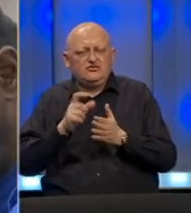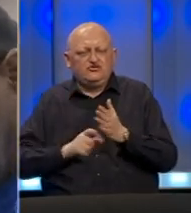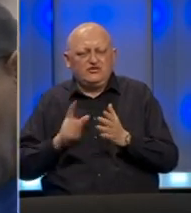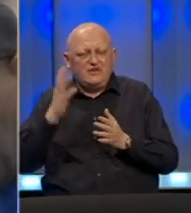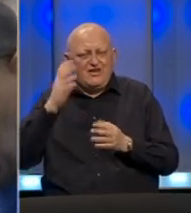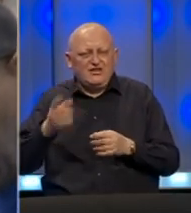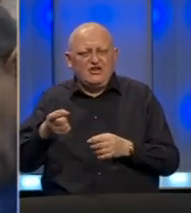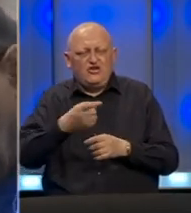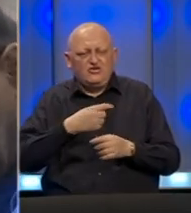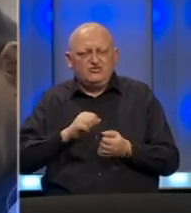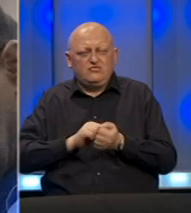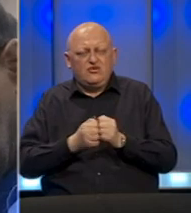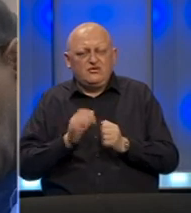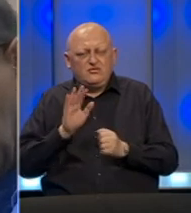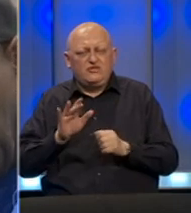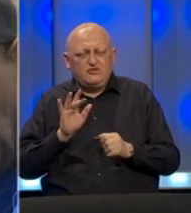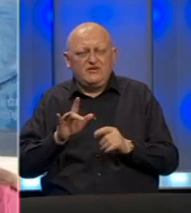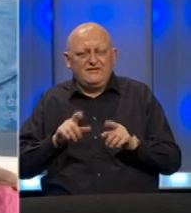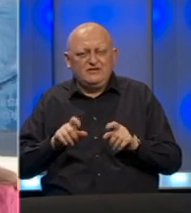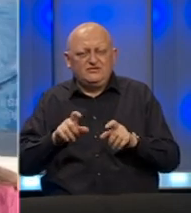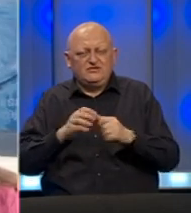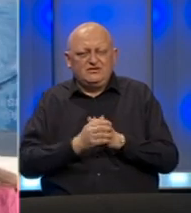nevladenih organizacija u borbi protiv koronavirusa.